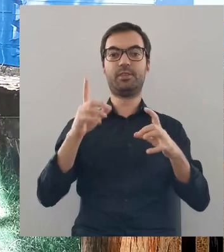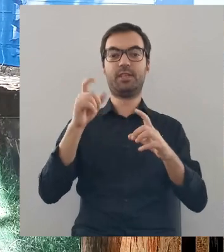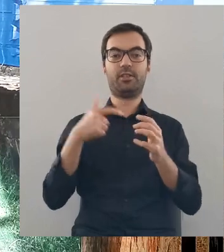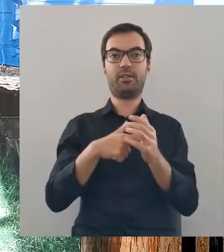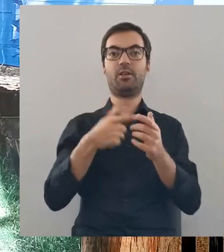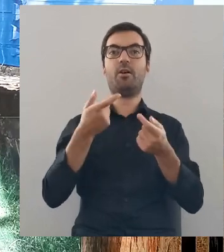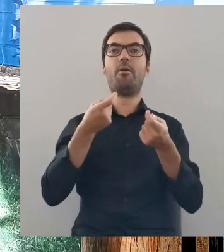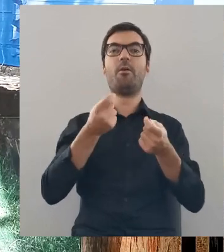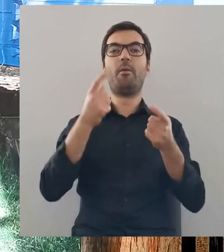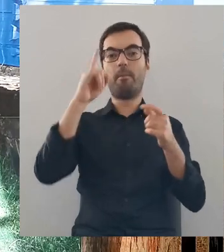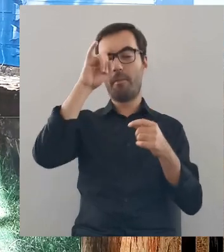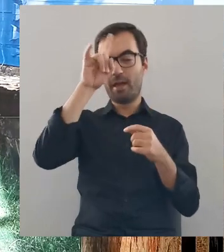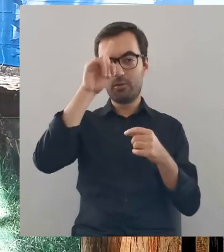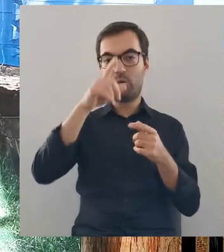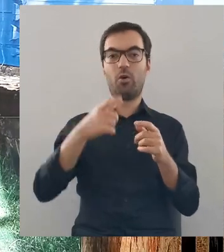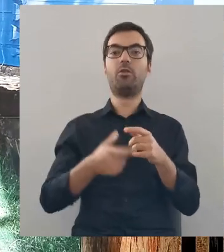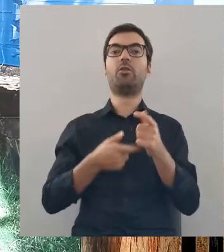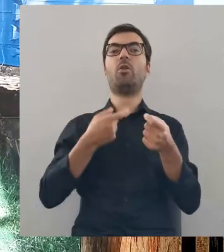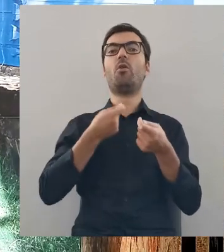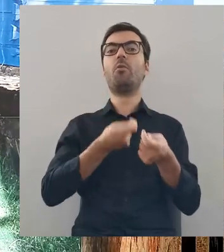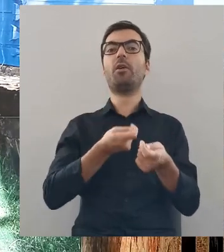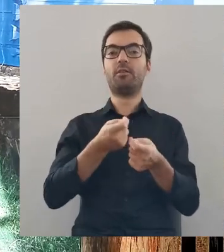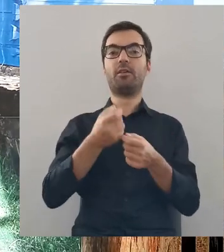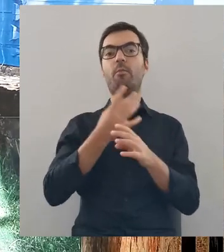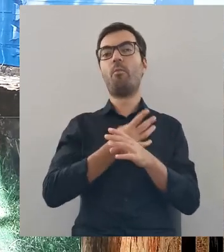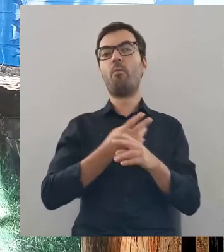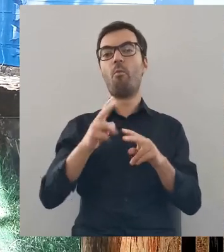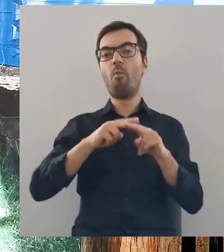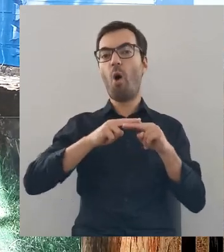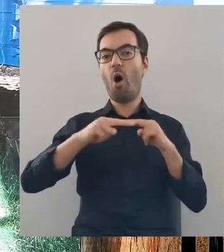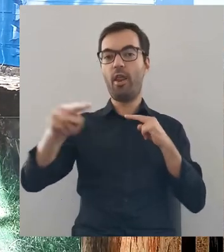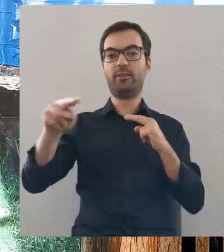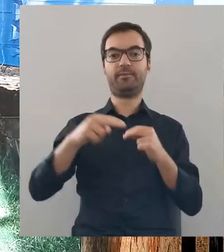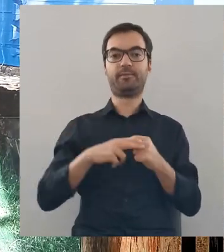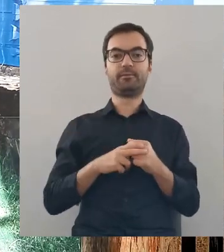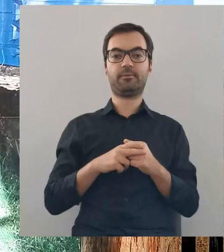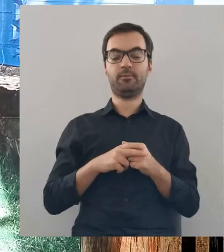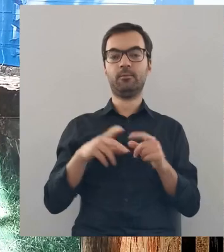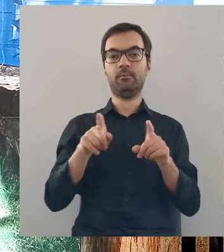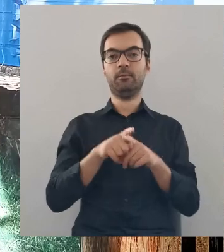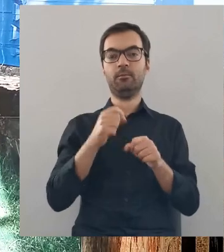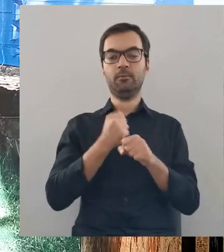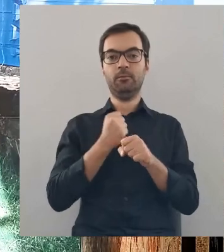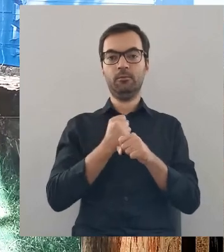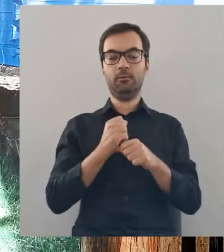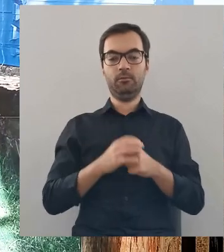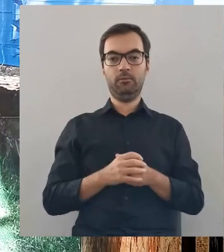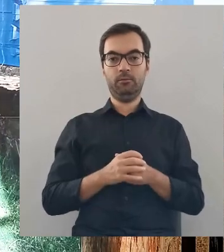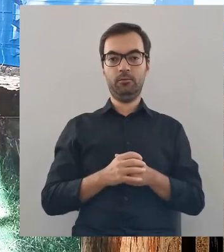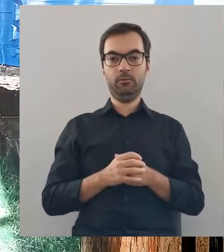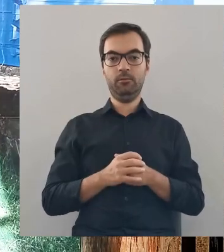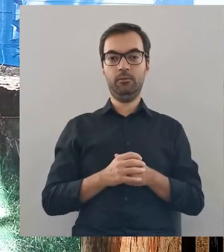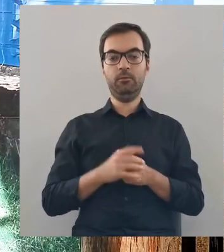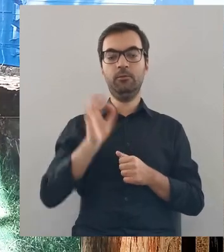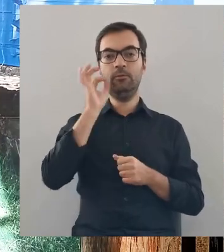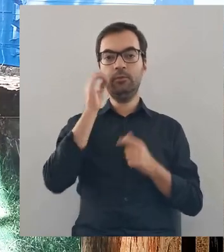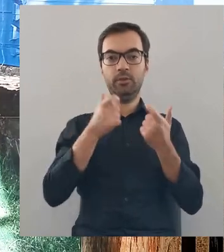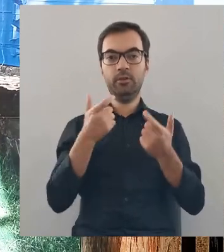tam hodować bydło, uprawiać pola, no a przede wszystkim również pracować,